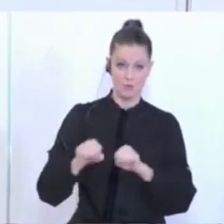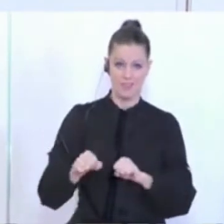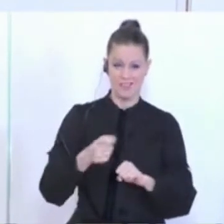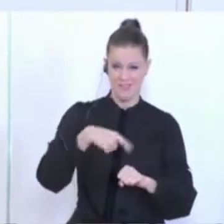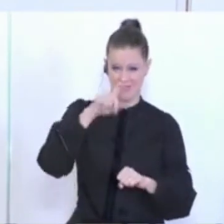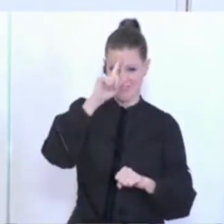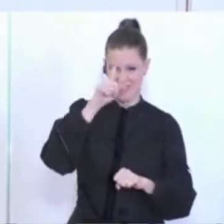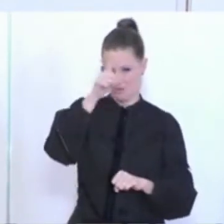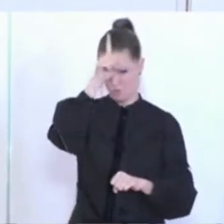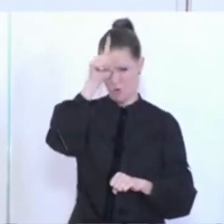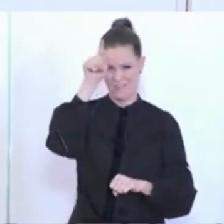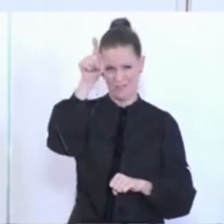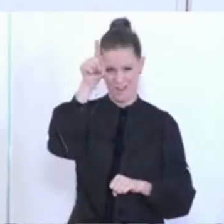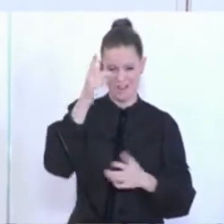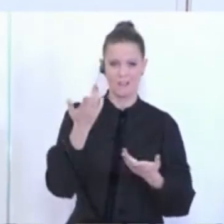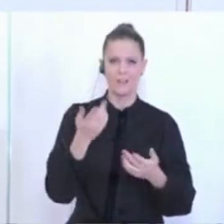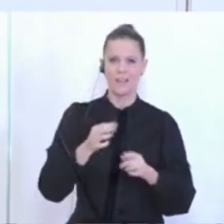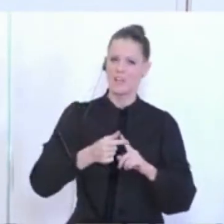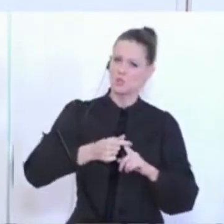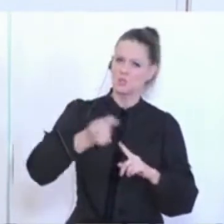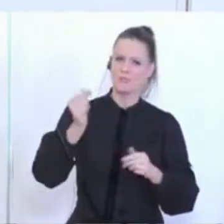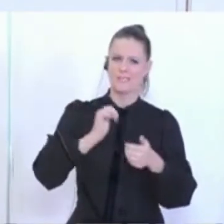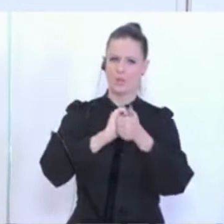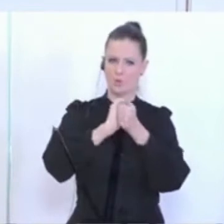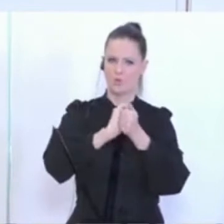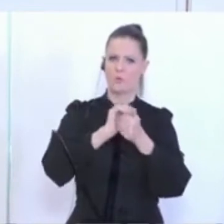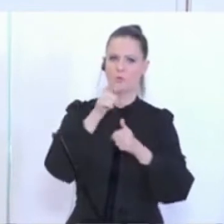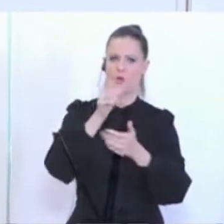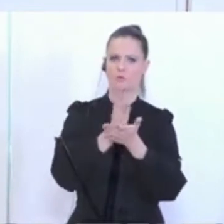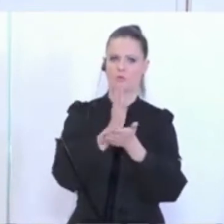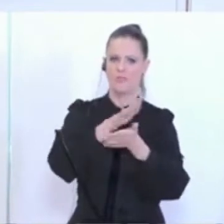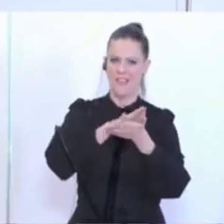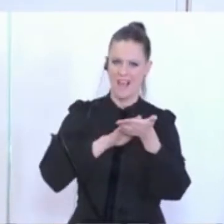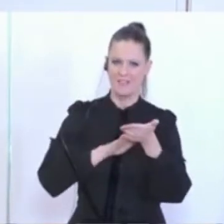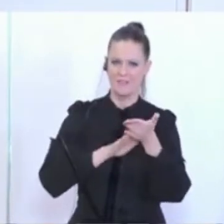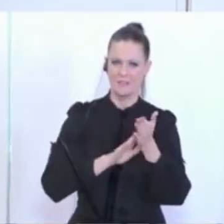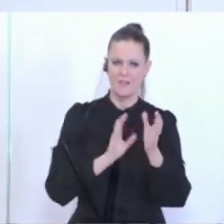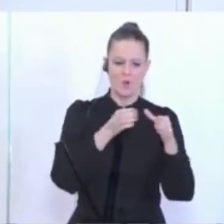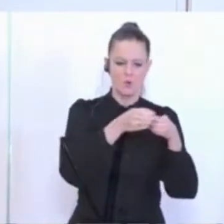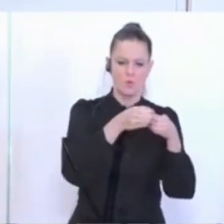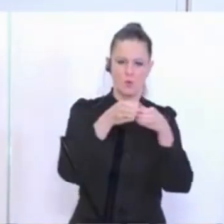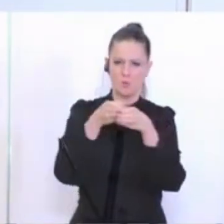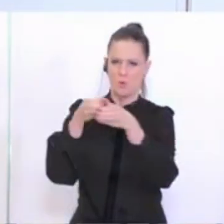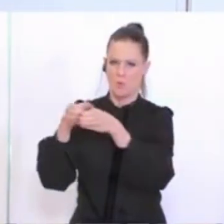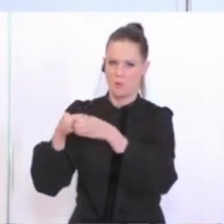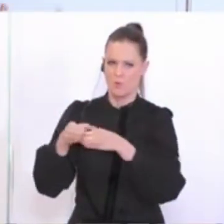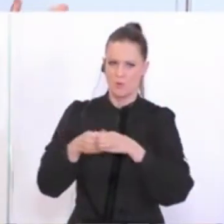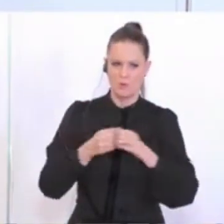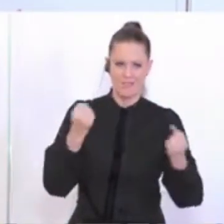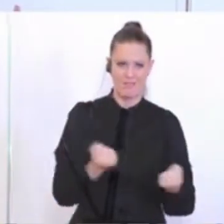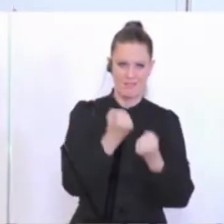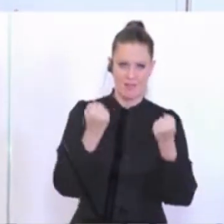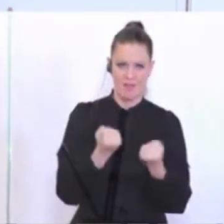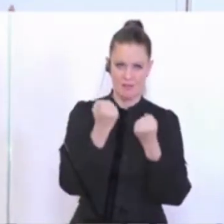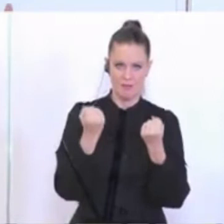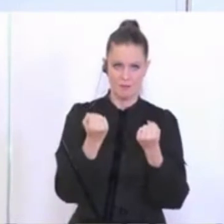Deutschland, dass dort die Spitzenklubs in der Bundesliga schon begonnen haben mit Kleingruppentrainings. Das ist deshalb relevant, nicht weil die Gruppe